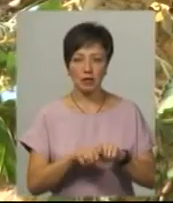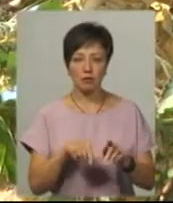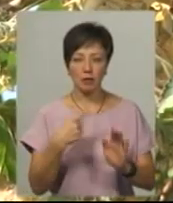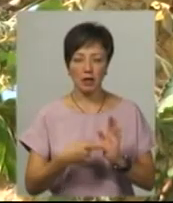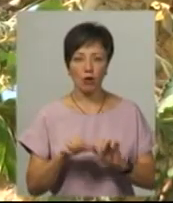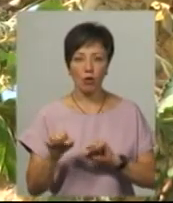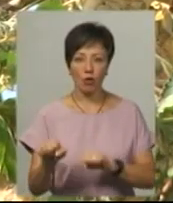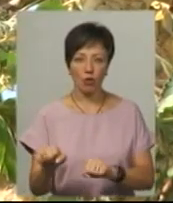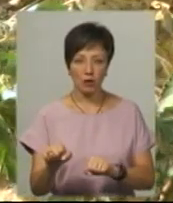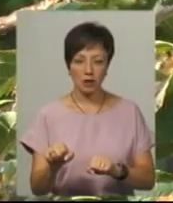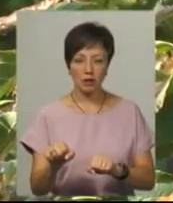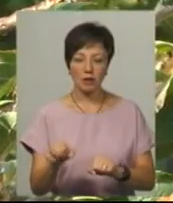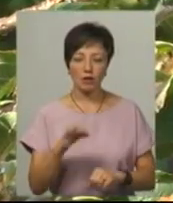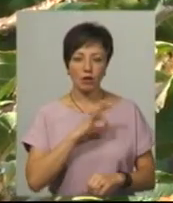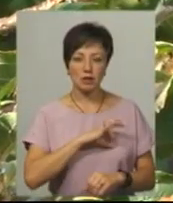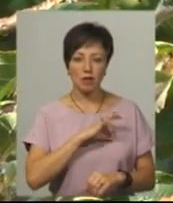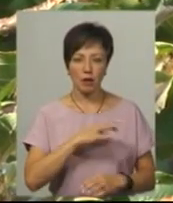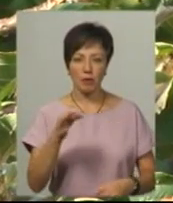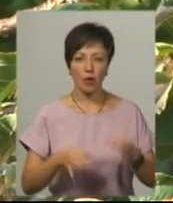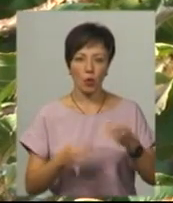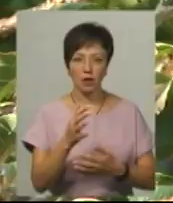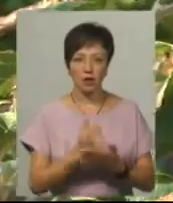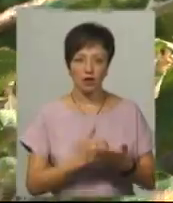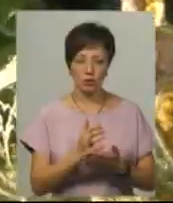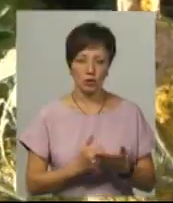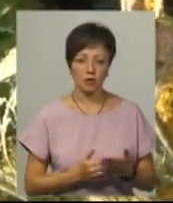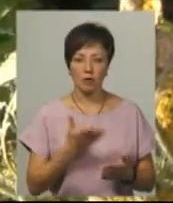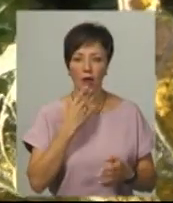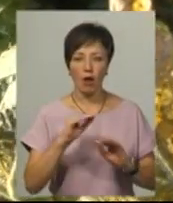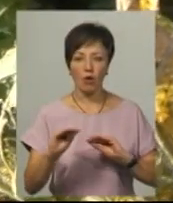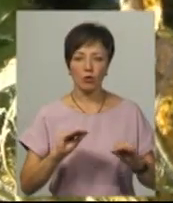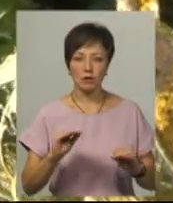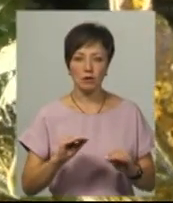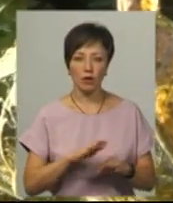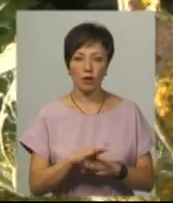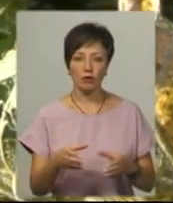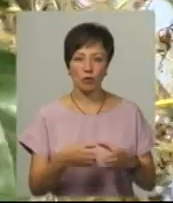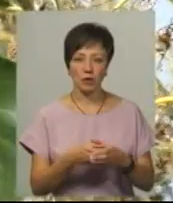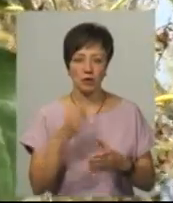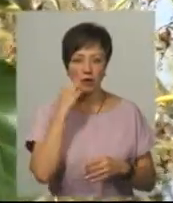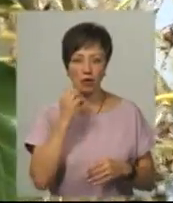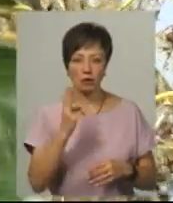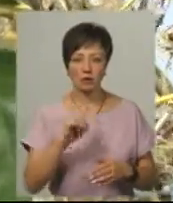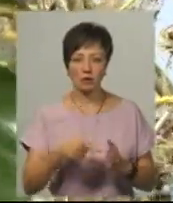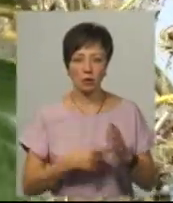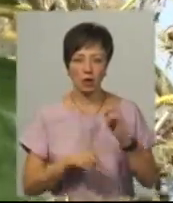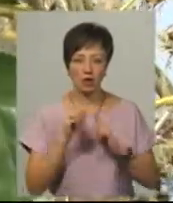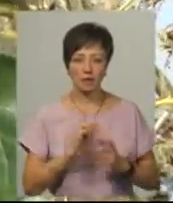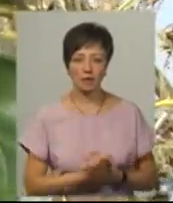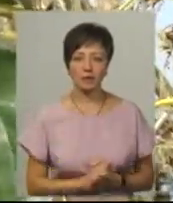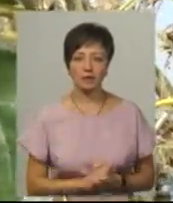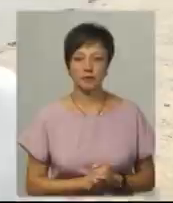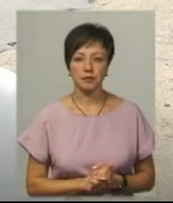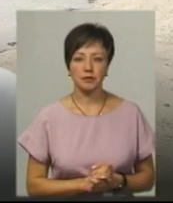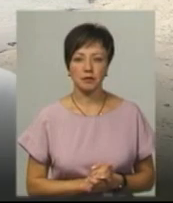питань охорони раціонального використання природних ресурсів та благоустрою виконавчого комітету Старокосентинівської міської ради.